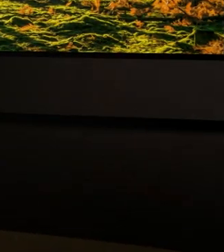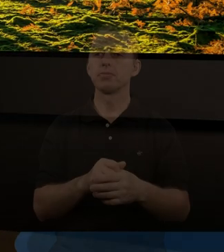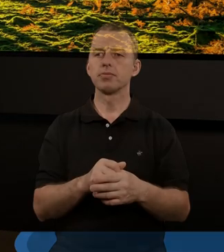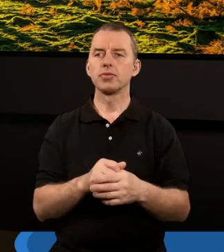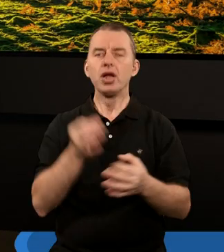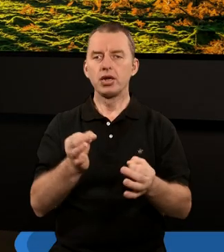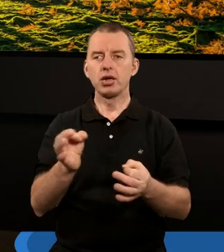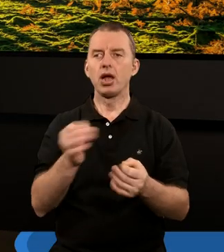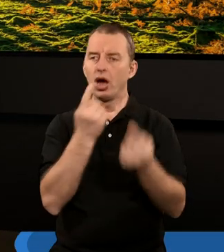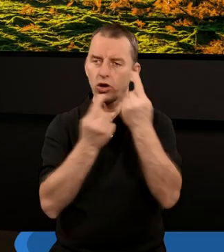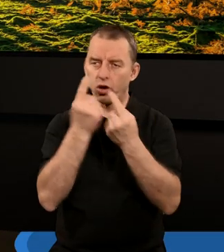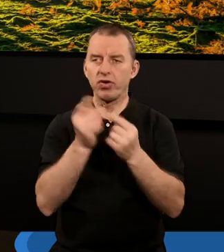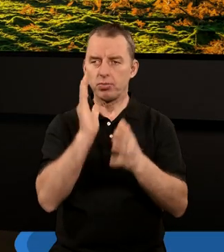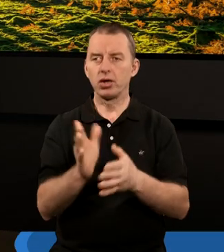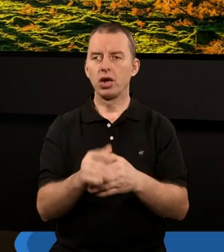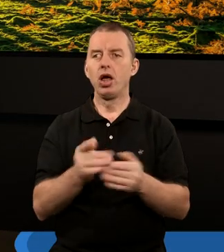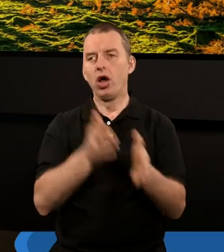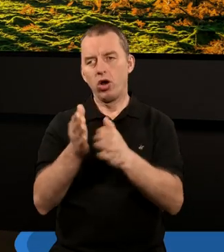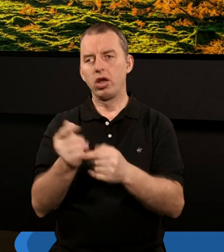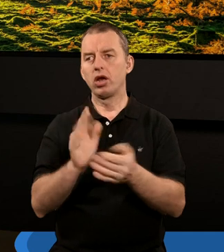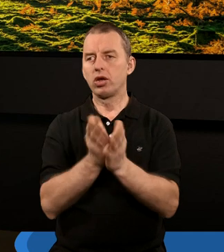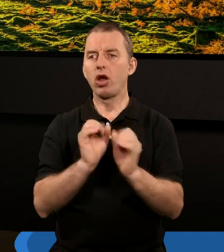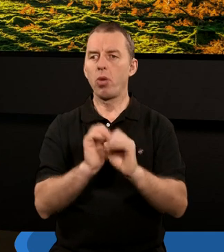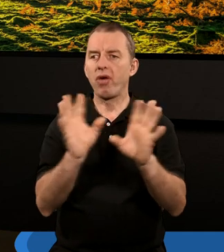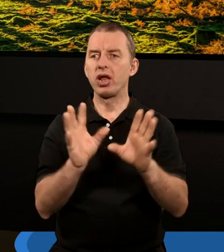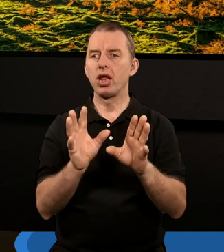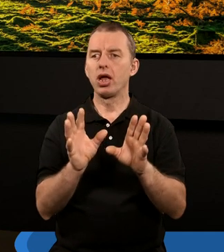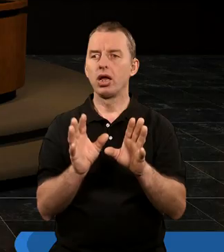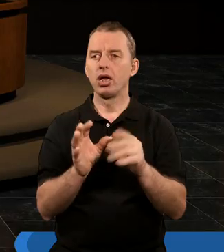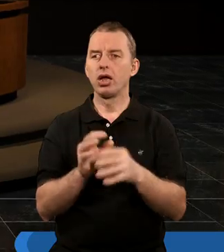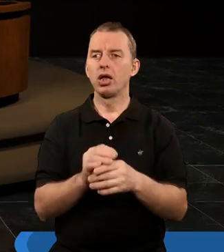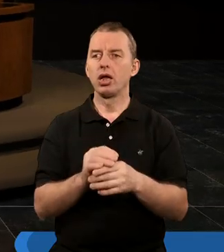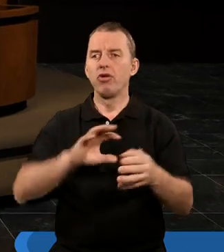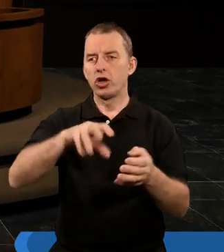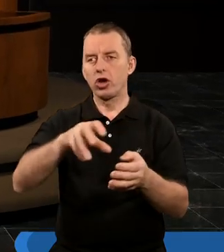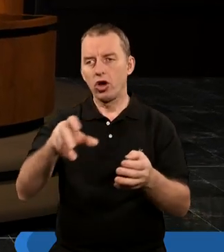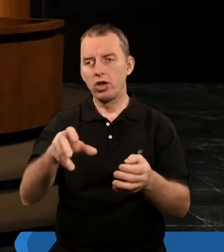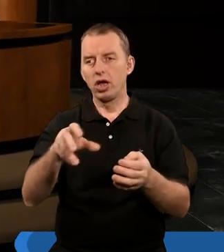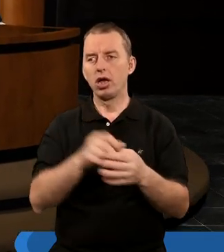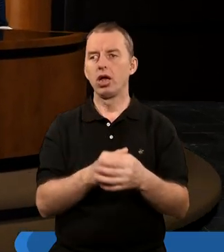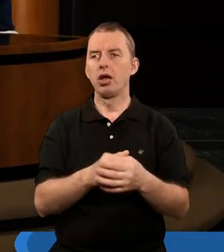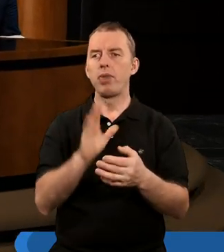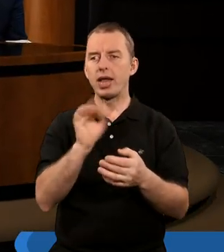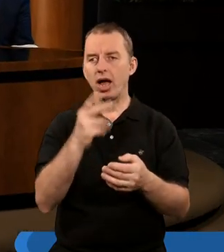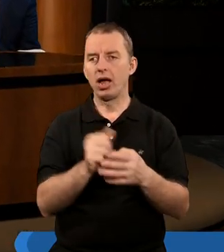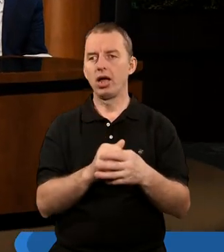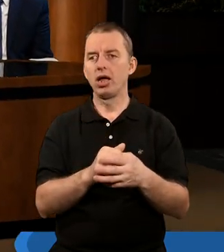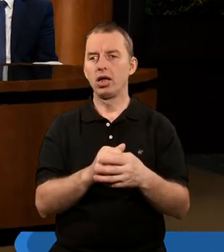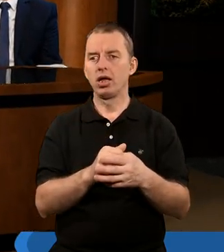Dzisiaj rozważać będziemy kolejny temat z Księgi Apokalipsy w gronie Beata,